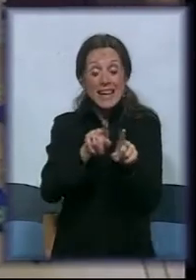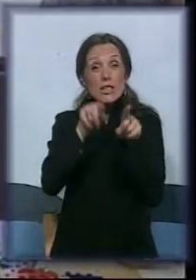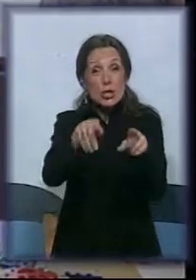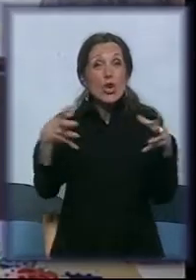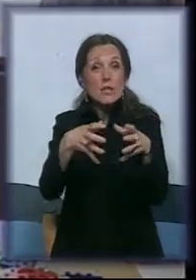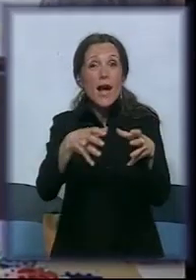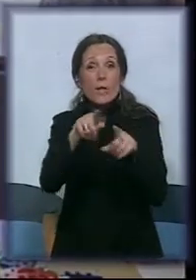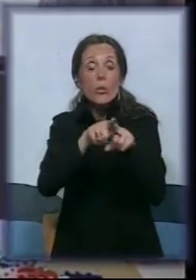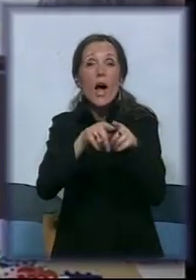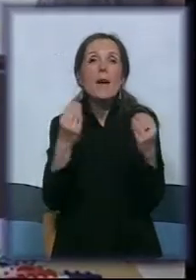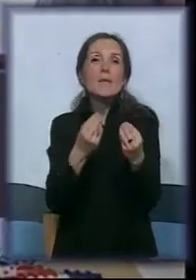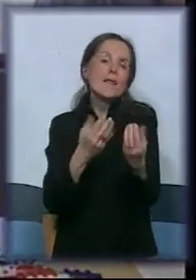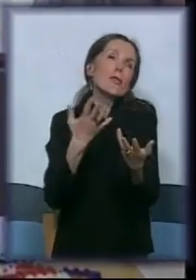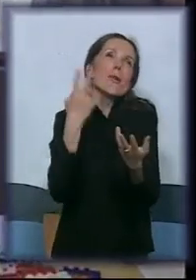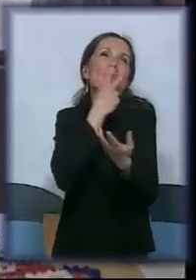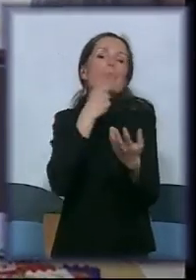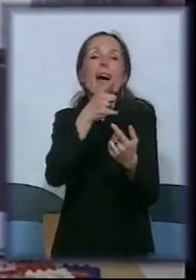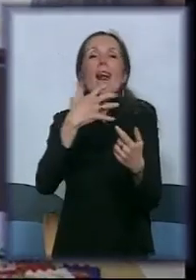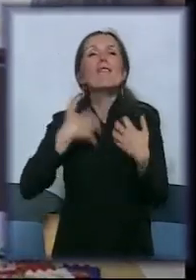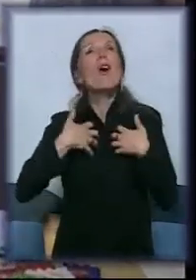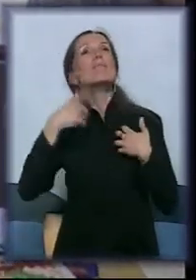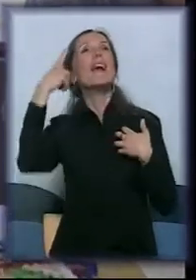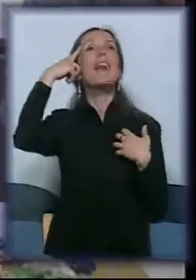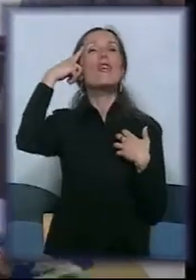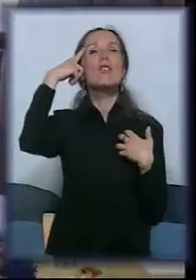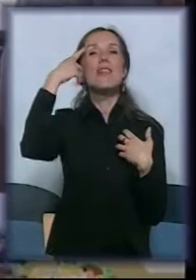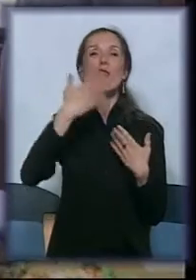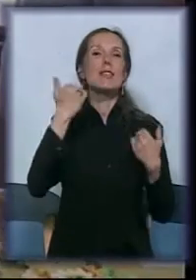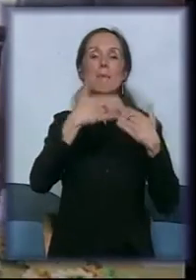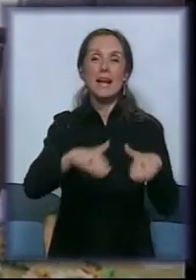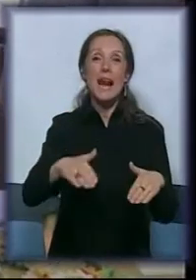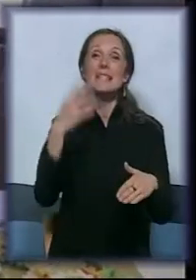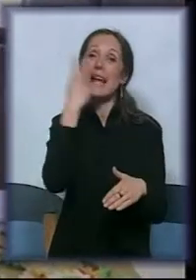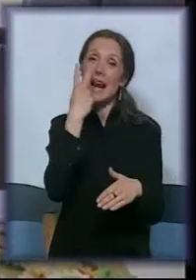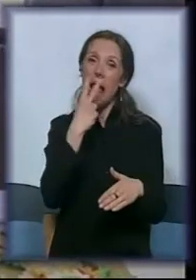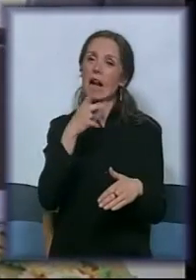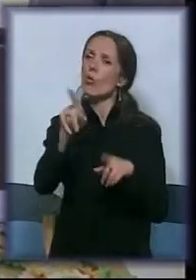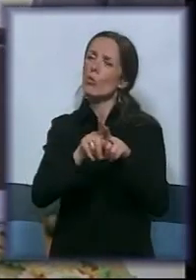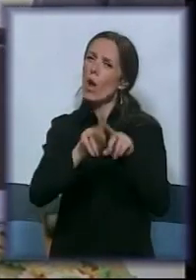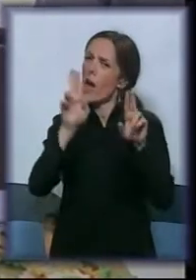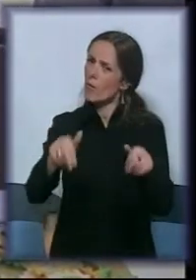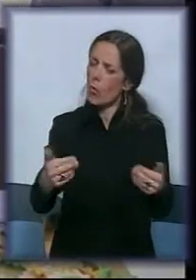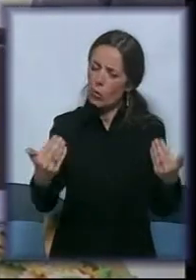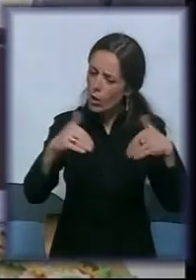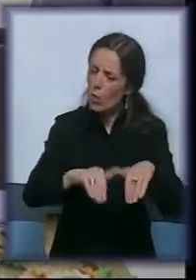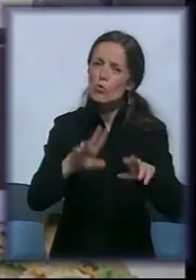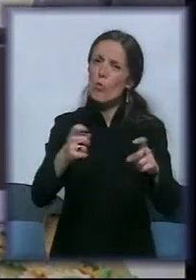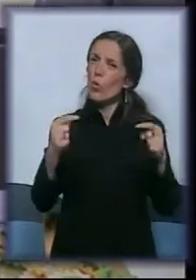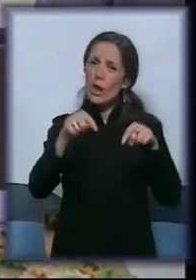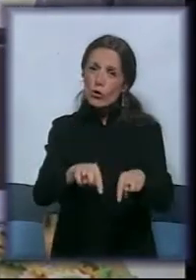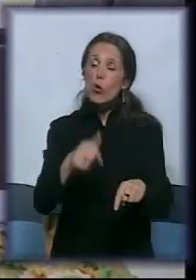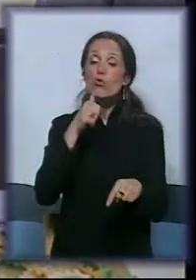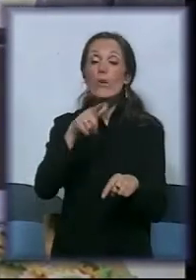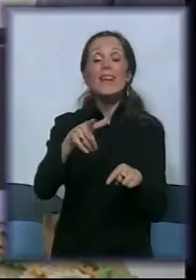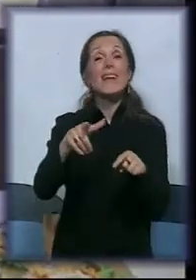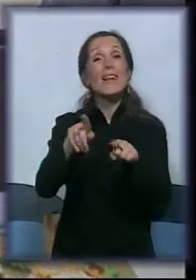radoznalost je bezgranična, naravno da njihovi drugari mogu da prisustuju, dolaze, ulaze unutra i oni učestvuju